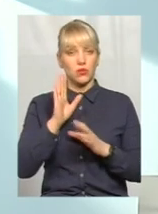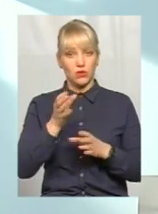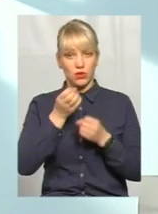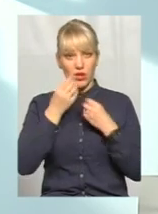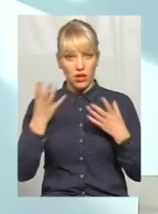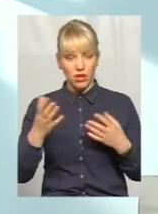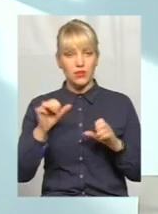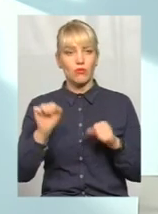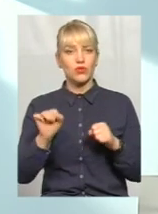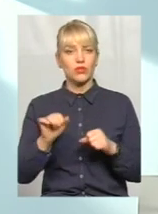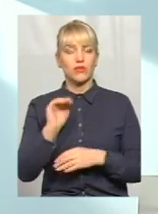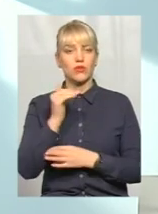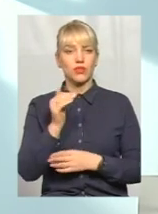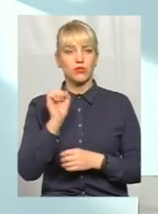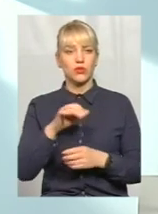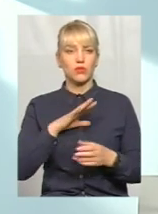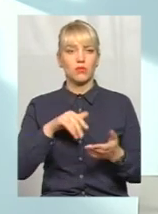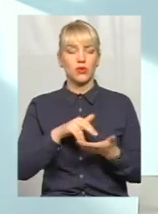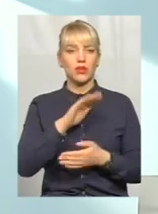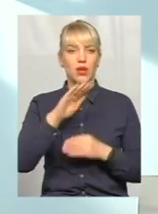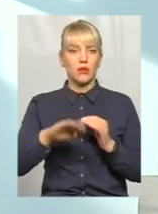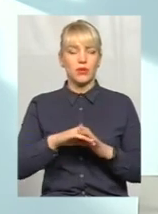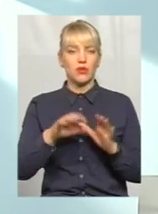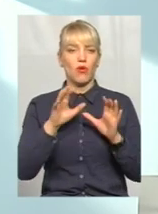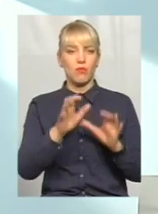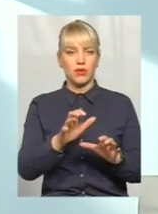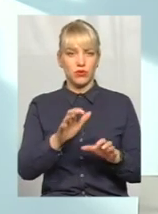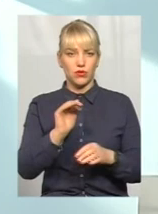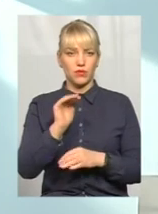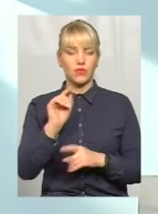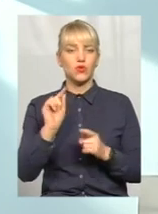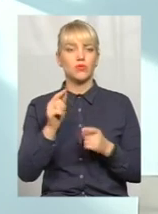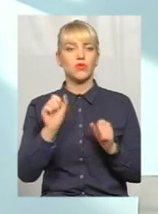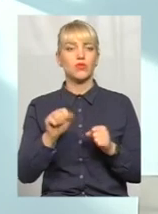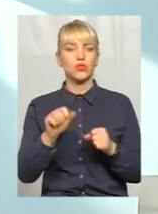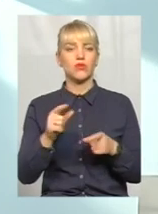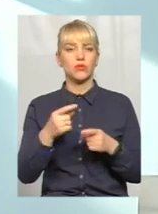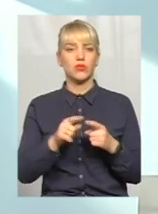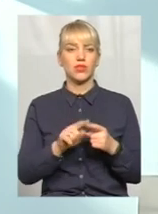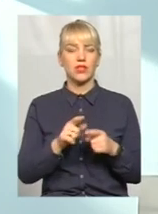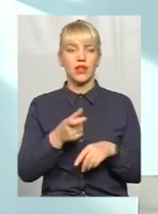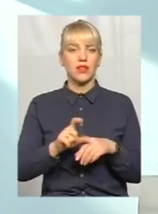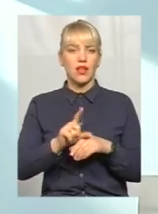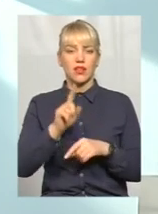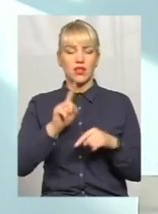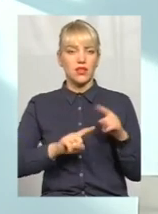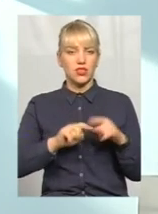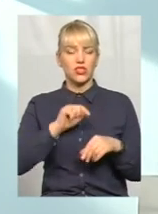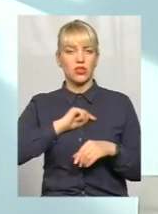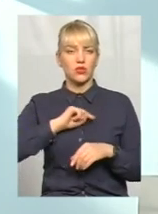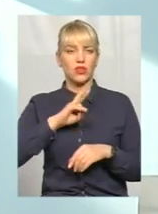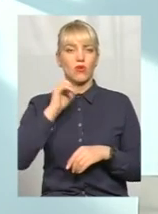під великим питанням, що діти можуть піти до бабусі під опіку. Чому можливо? Тому що все-таки це найрідніша їм душа, але